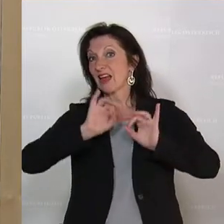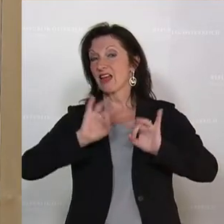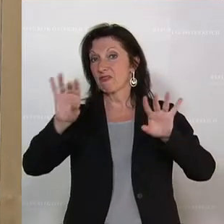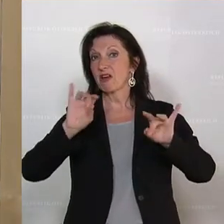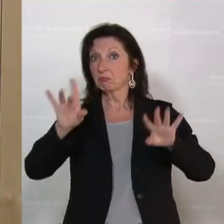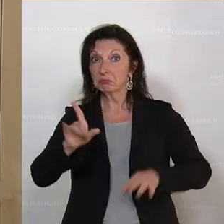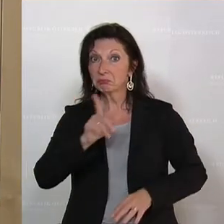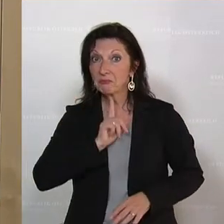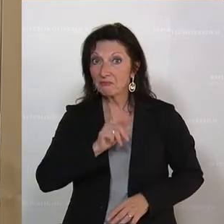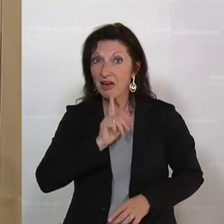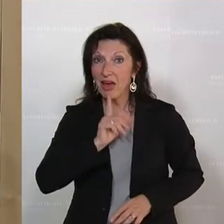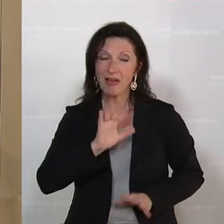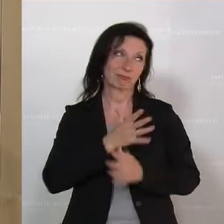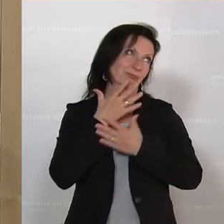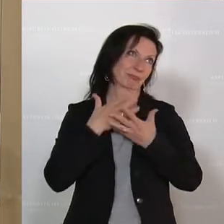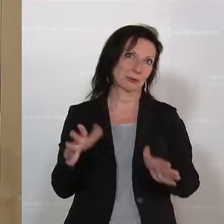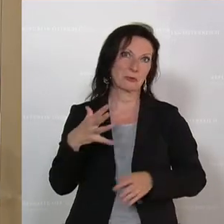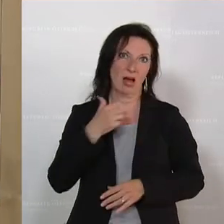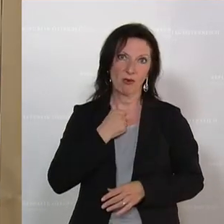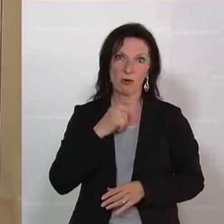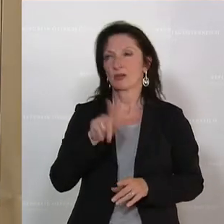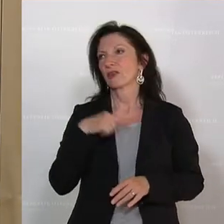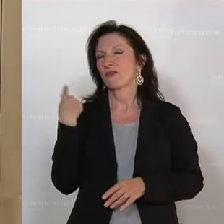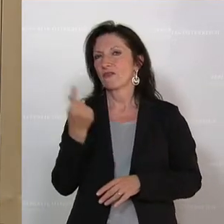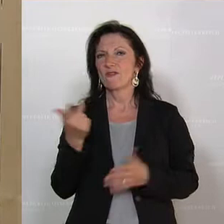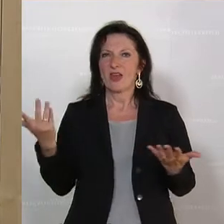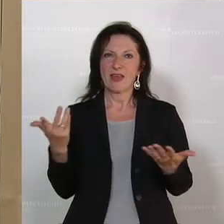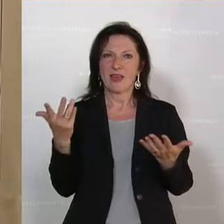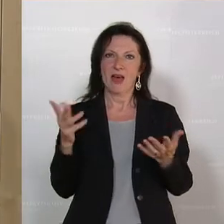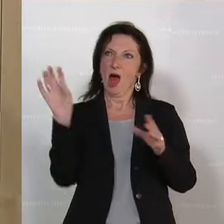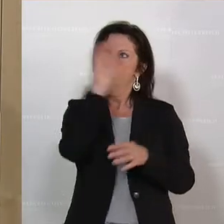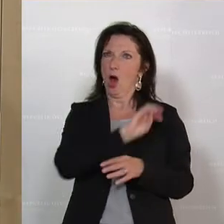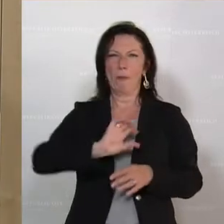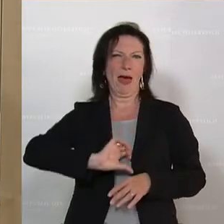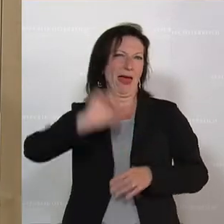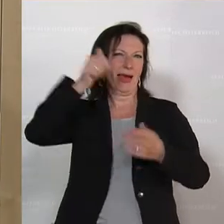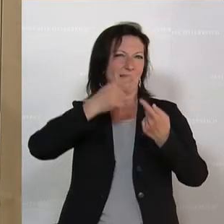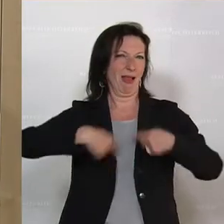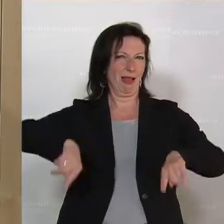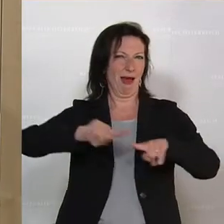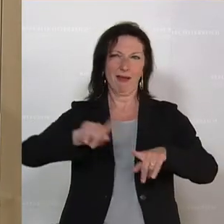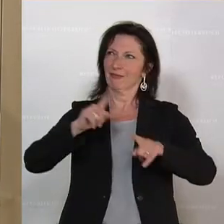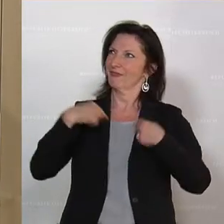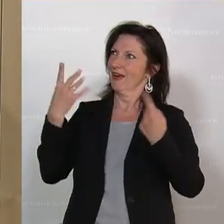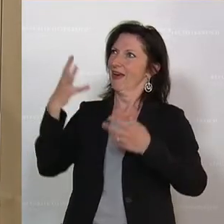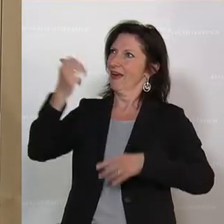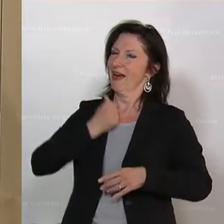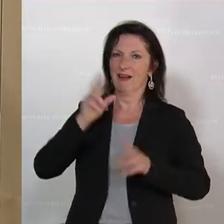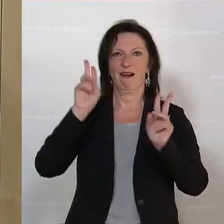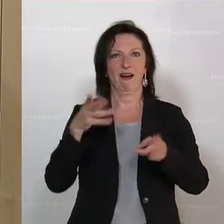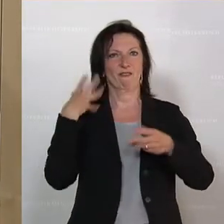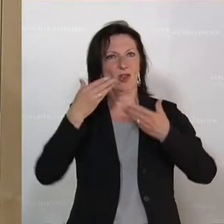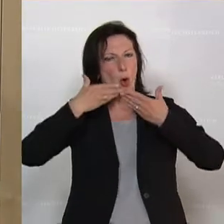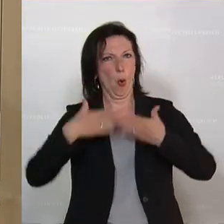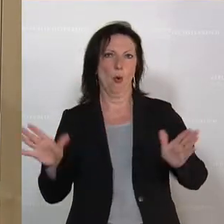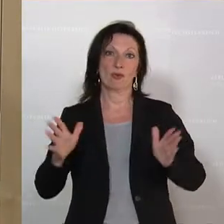sind niedrig. Das ist ein großer Erfolg. Und wir können als eines der ersten Länder in Europa endlich diese Öffnungsschritte setzen. Und